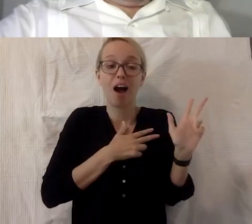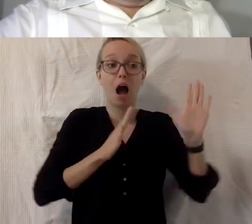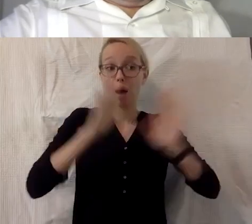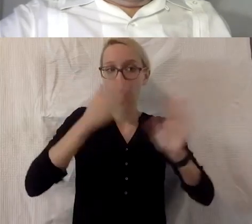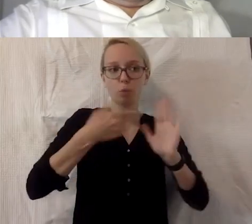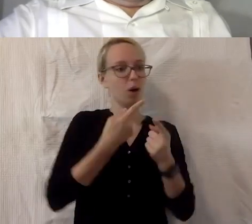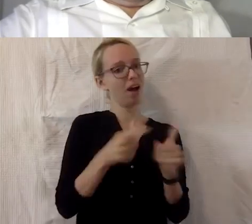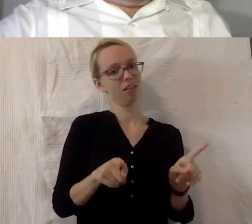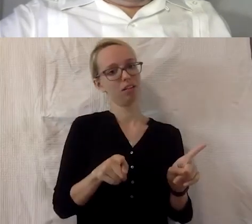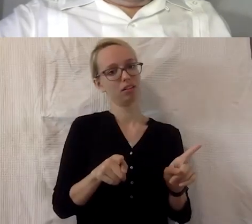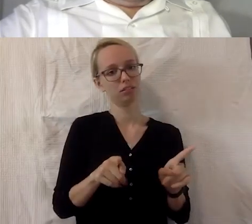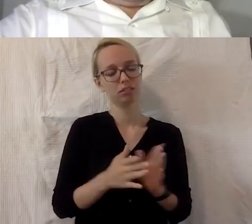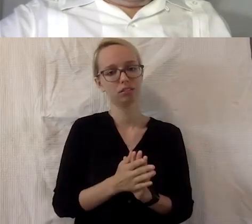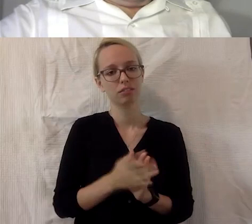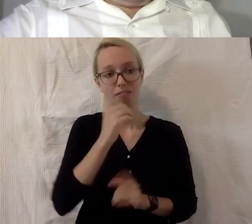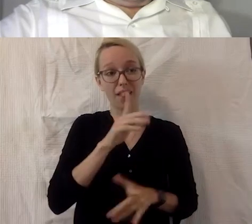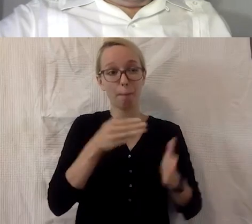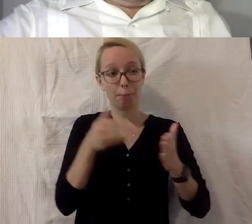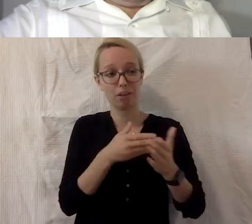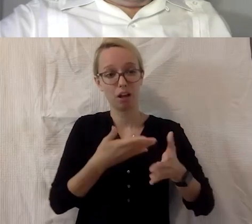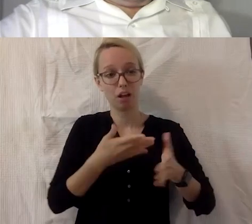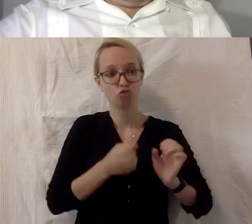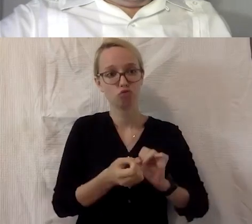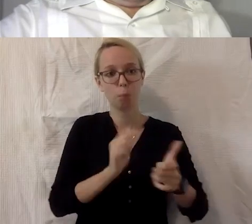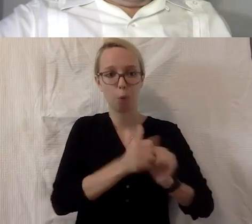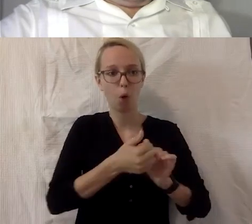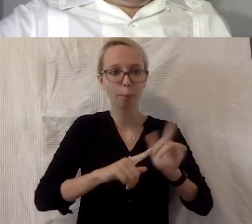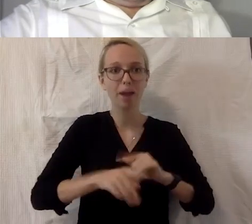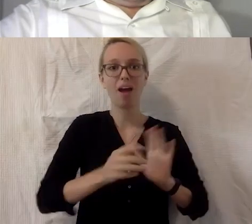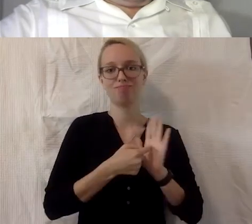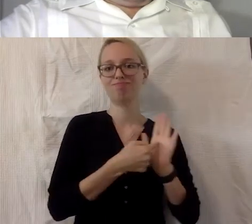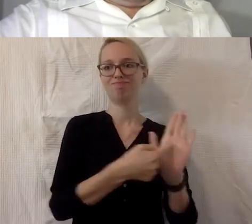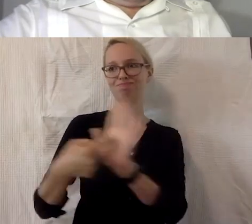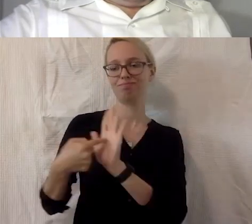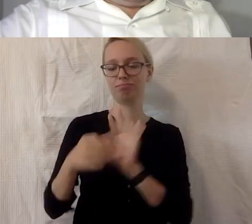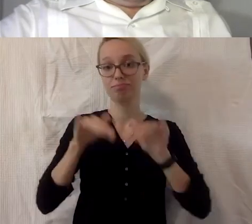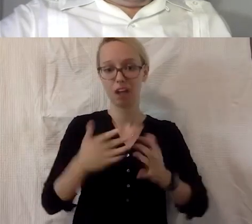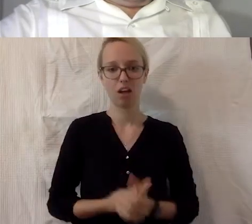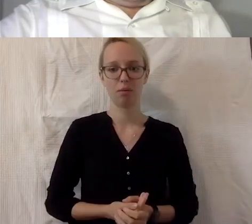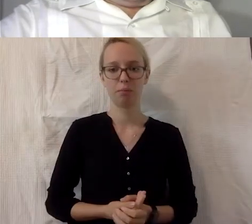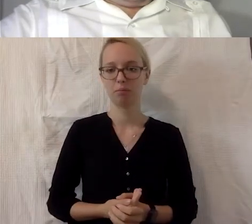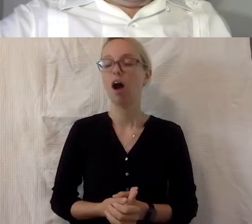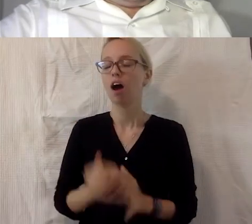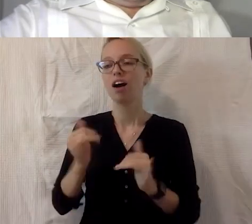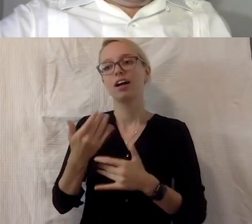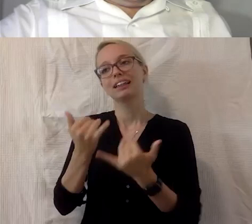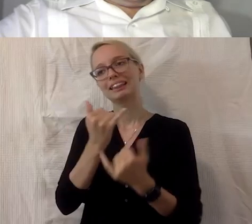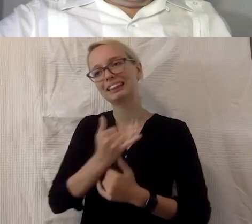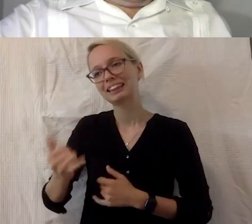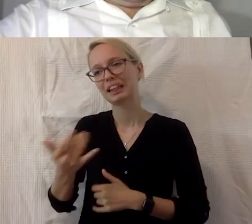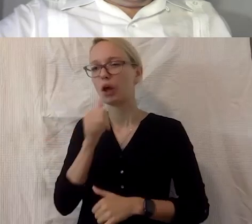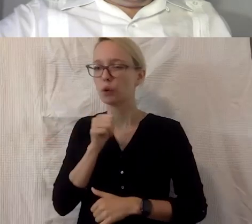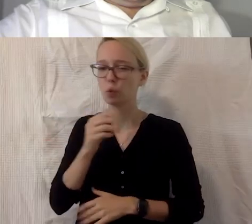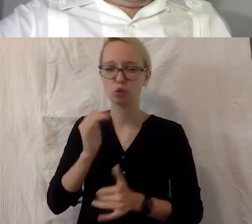Behindertensport deutlich stärker in den Vordergrund gestellt hätte. Ja, Kinder- und Jugendsport und Sport für Menschen im Moment. Also,